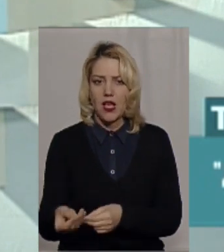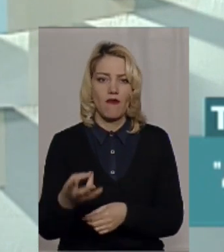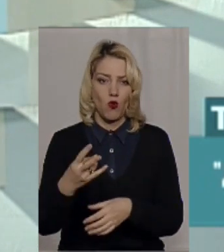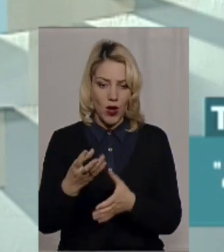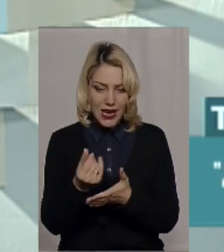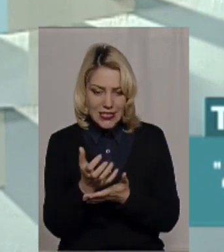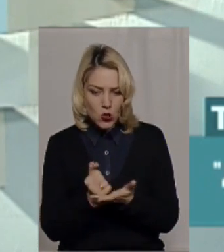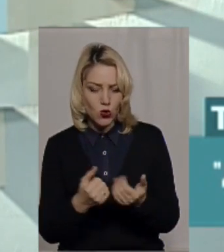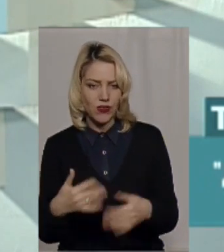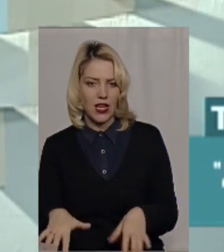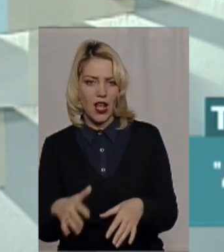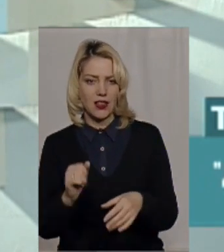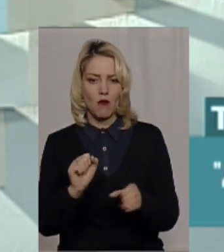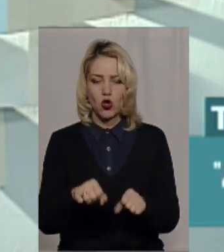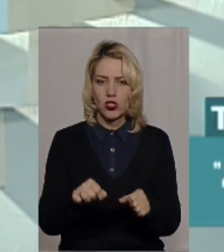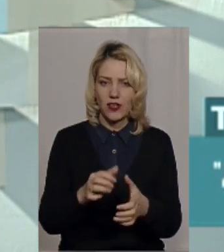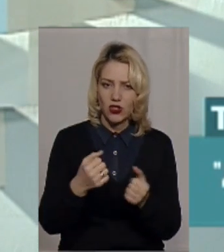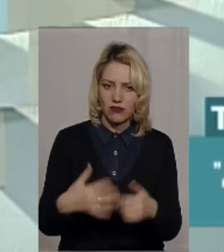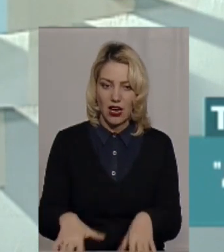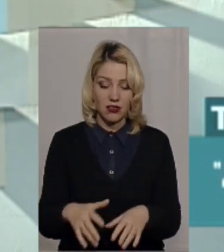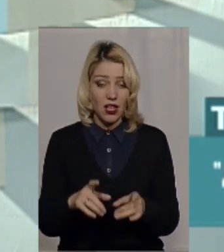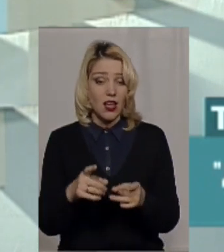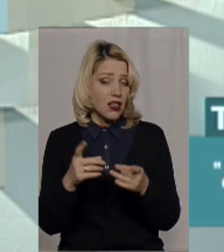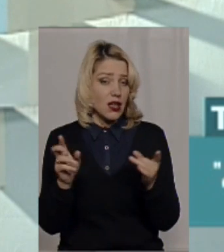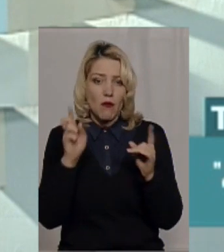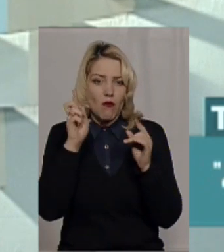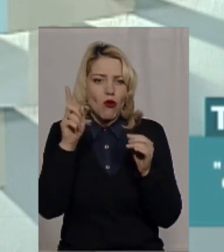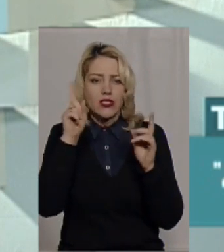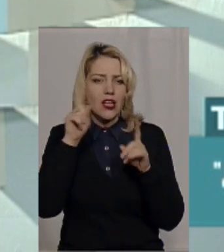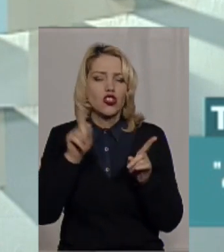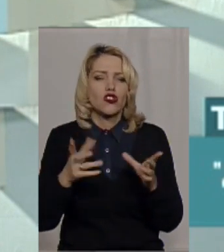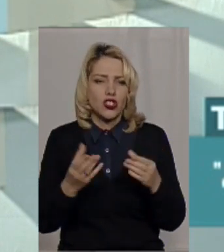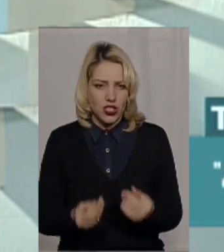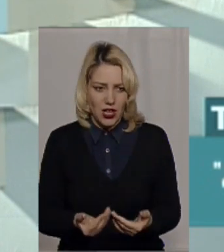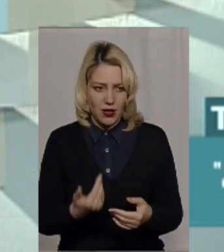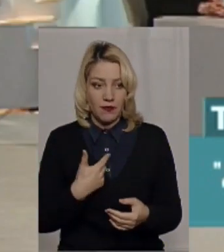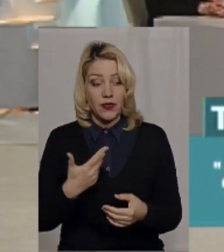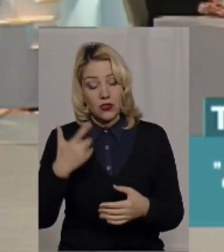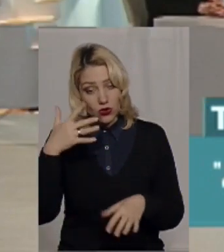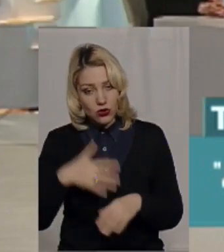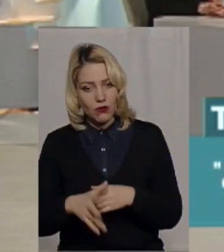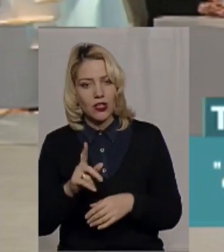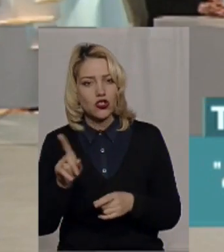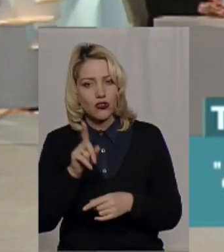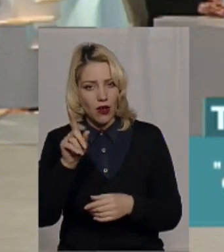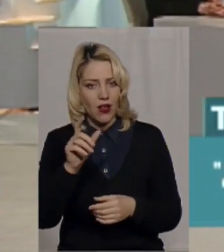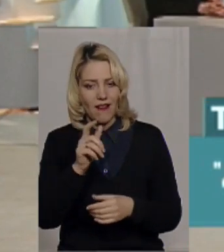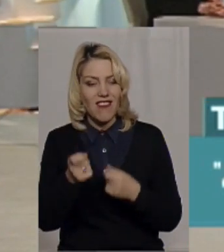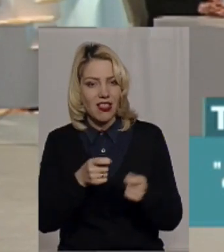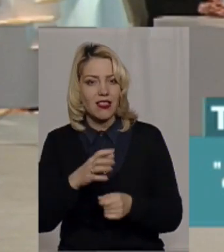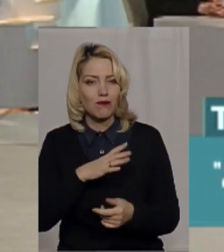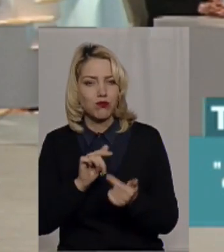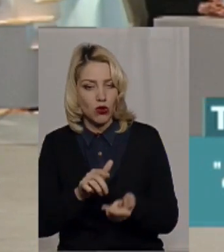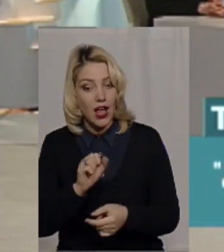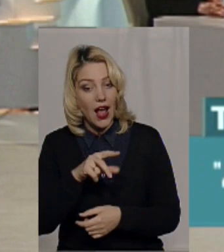ресурсу, втрата можливості і все. Я, господь знає чого, тому зрозуміло, з логічної точки зору, що вони були проти. Але